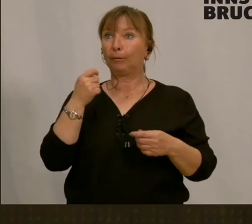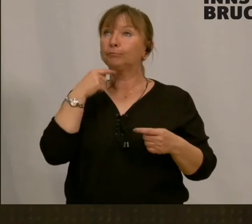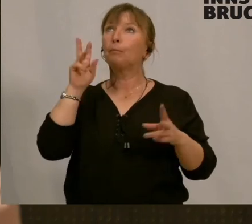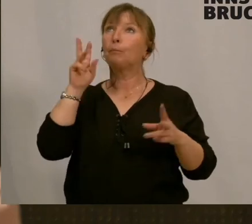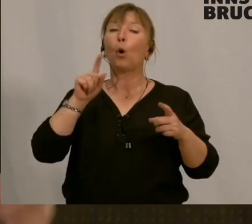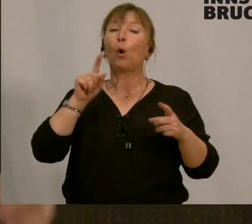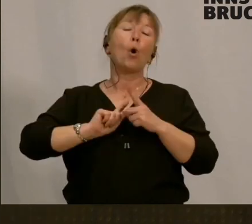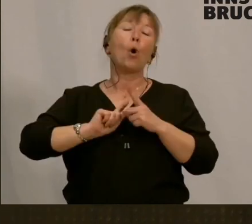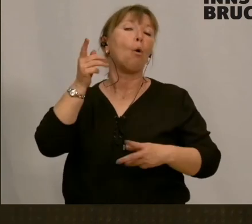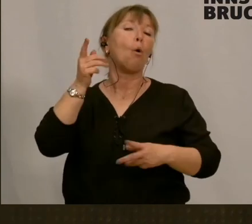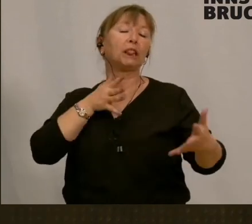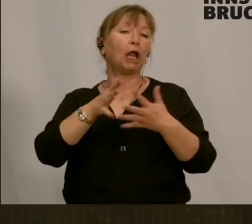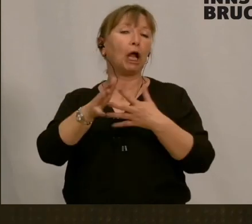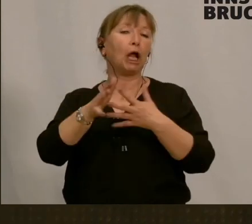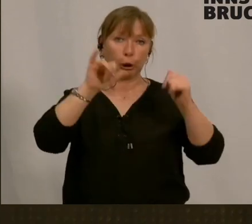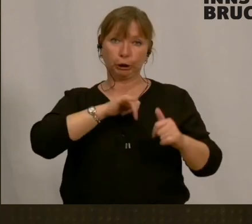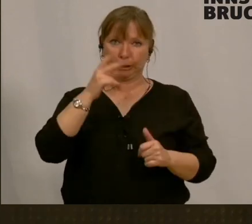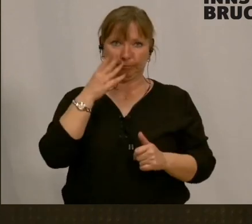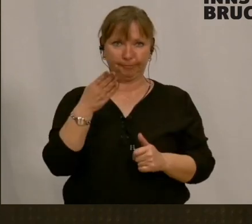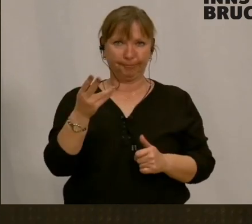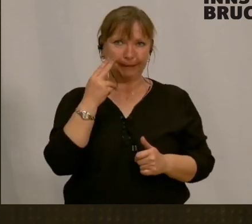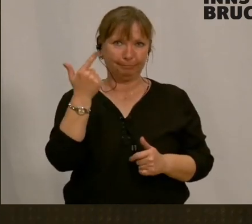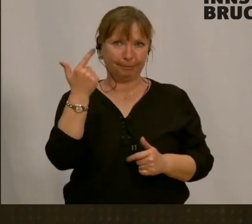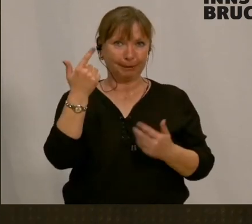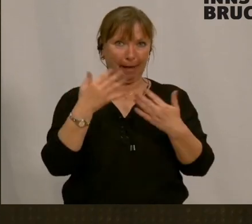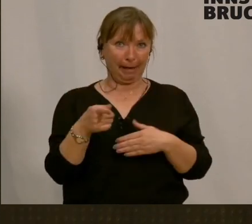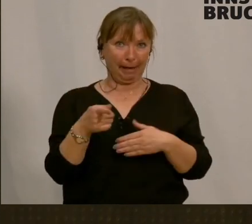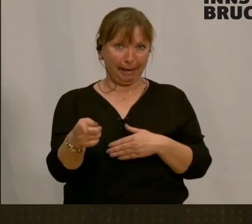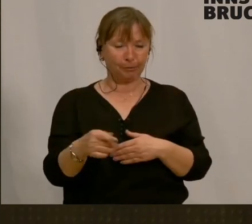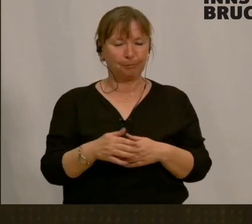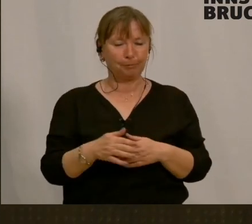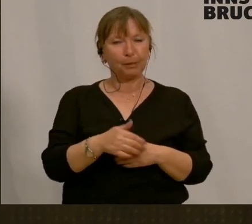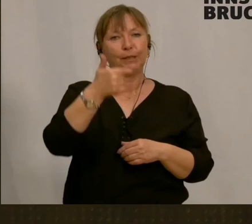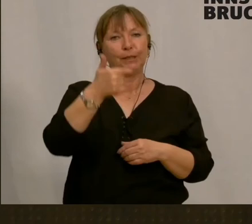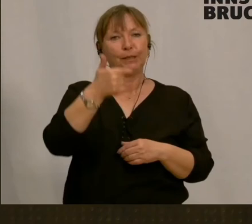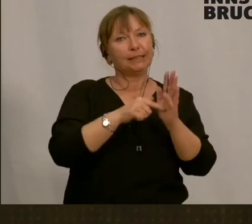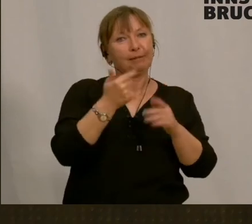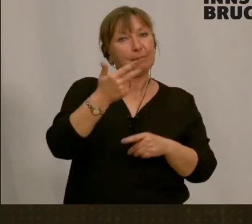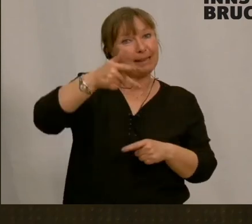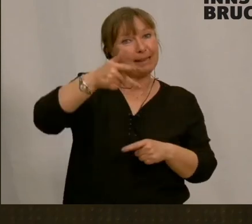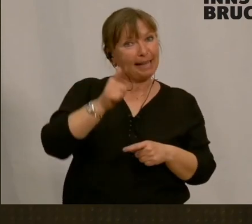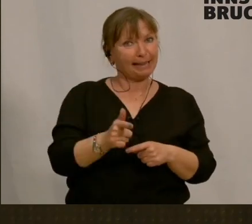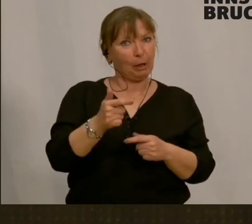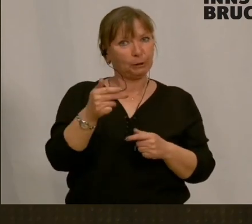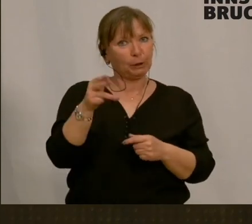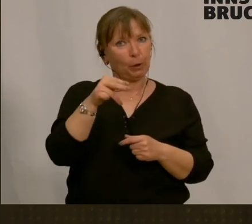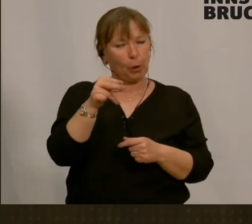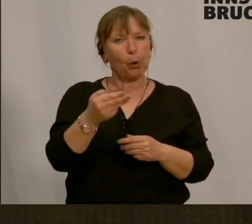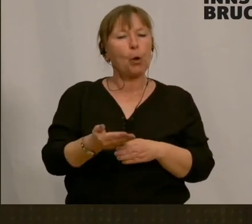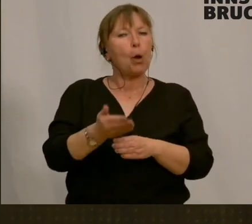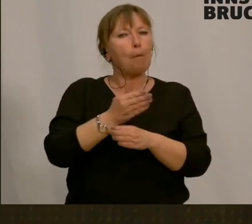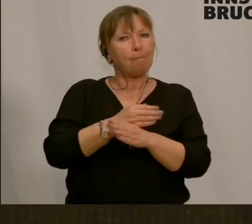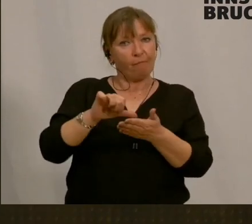Jedenfalls sind dann 3.000, zweimal 3.000 Euro, bevor sie geflossen sind, hat es natürlich eine